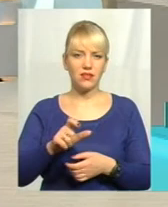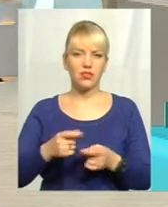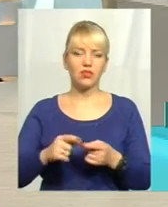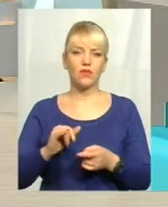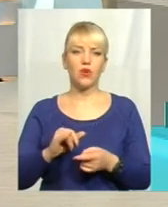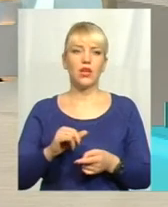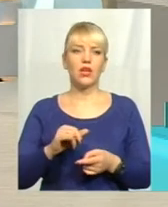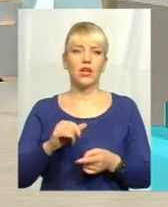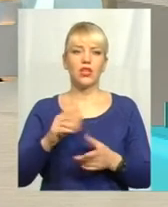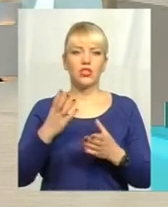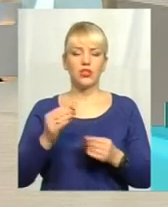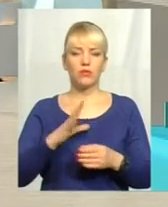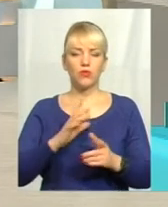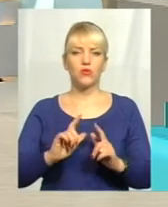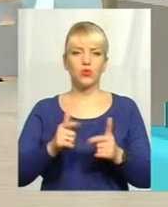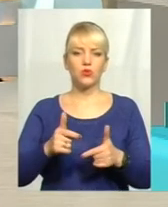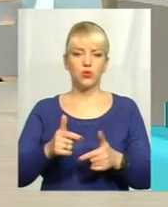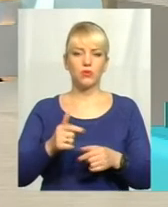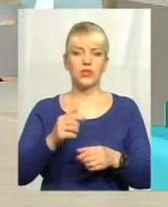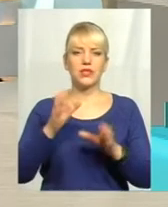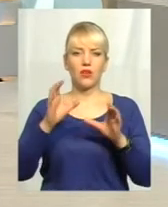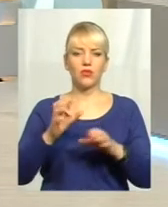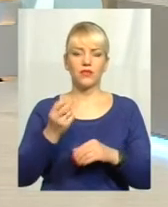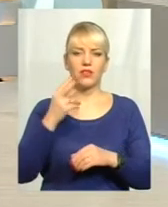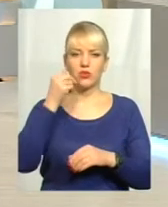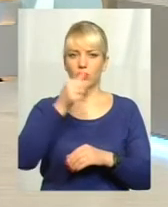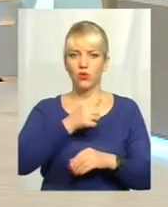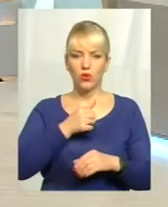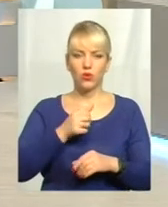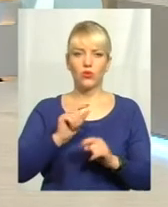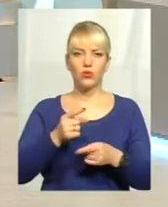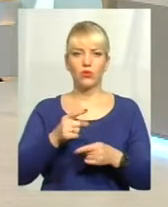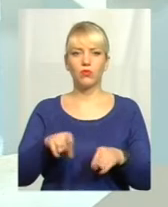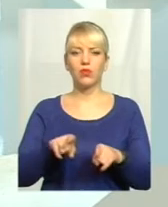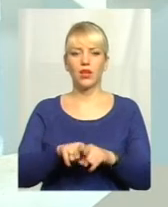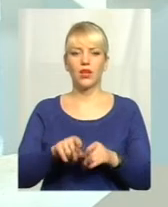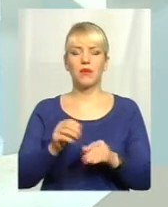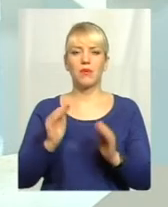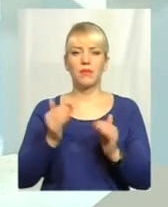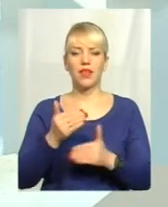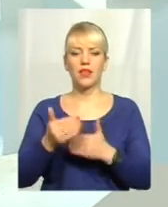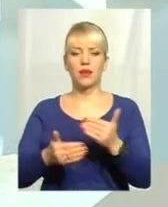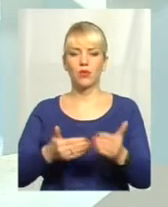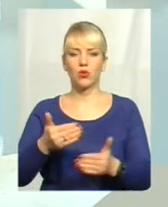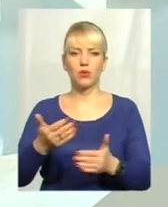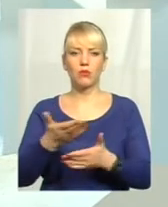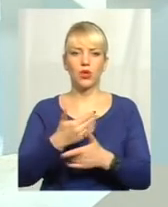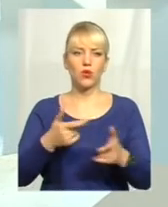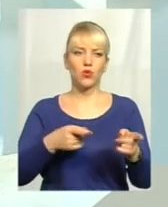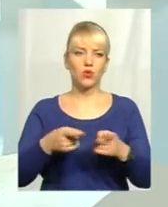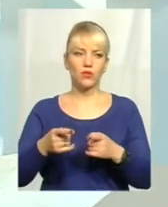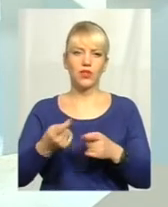закон був вступов в дію ще з грудня 2012 року, тому такими маленькими кроками, але ми вже готувалися до цього.